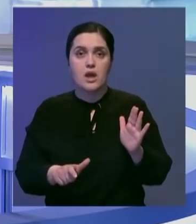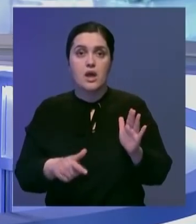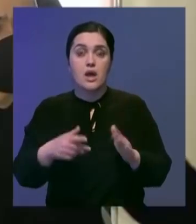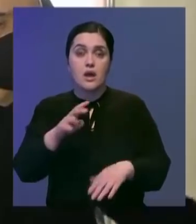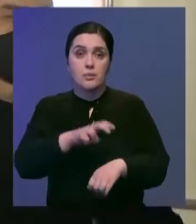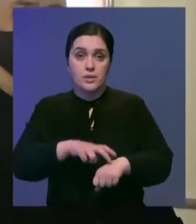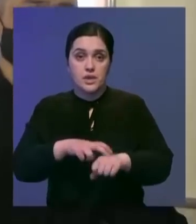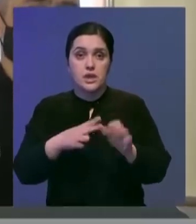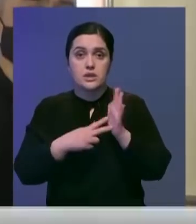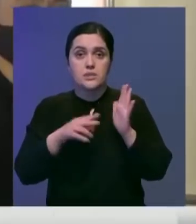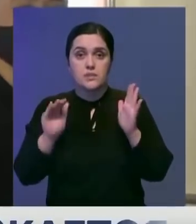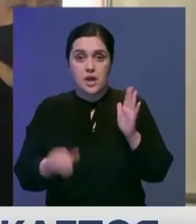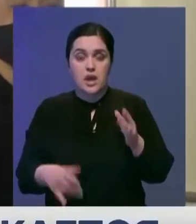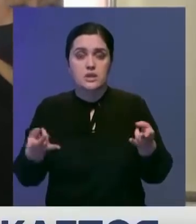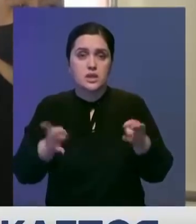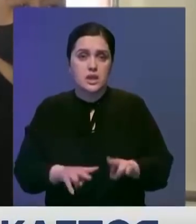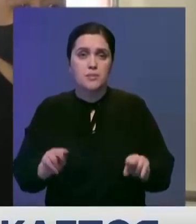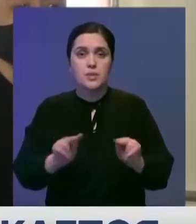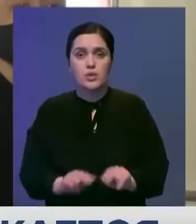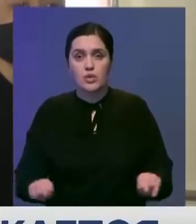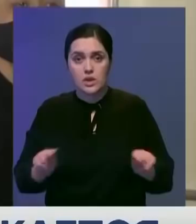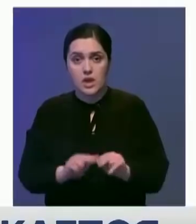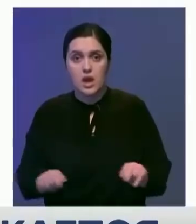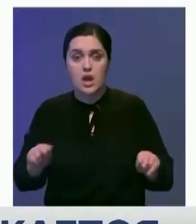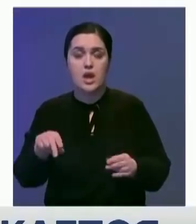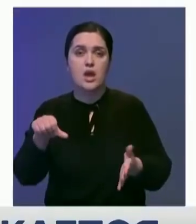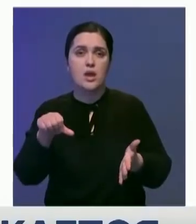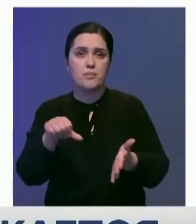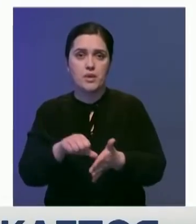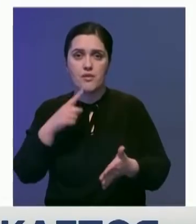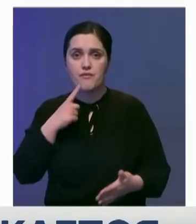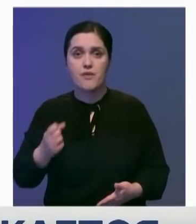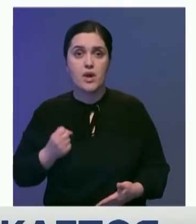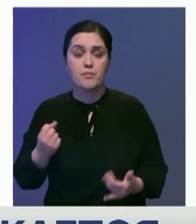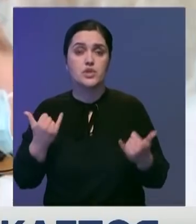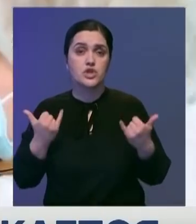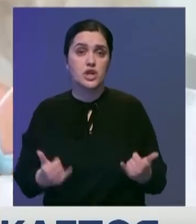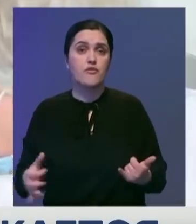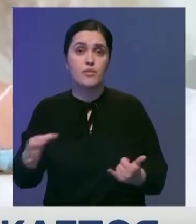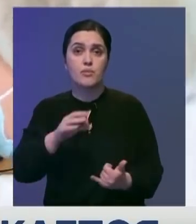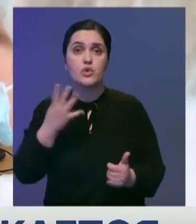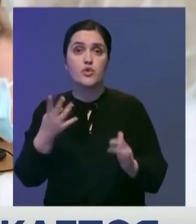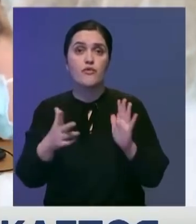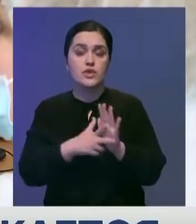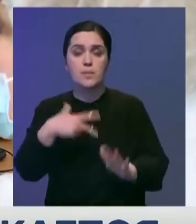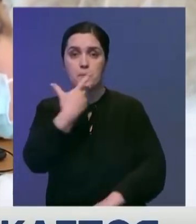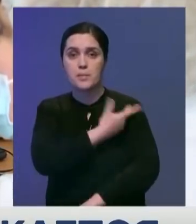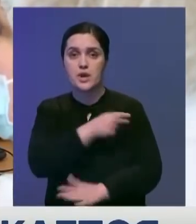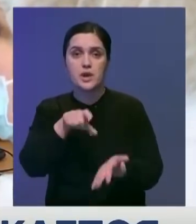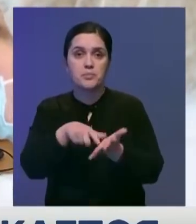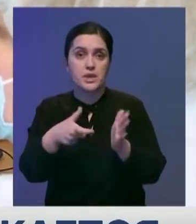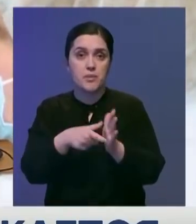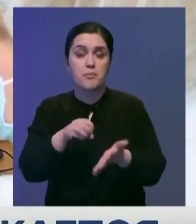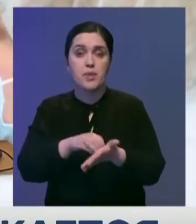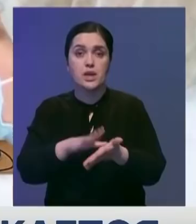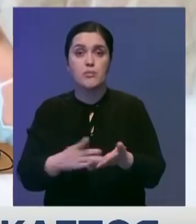доля – медики, 7 тысяч человек. Остальные – педагоги и представители силовых структур. Сейчас в области работают 48 прививочных